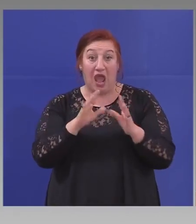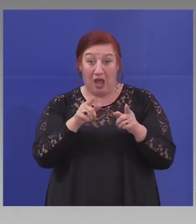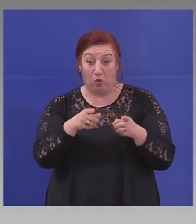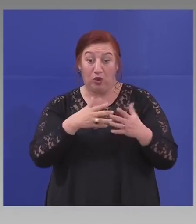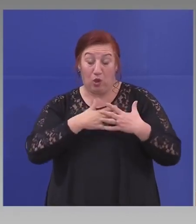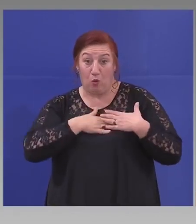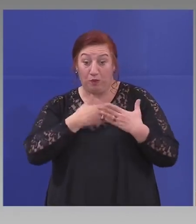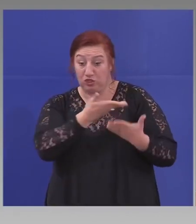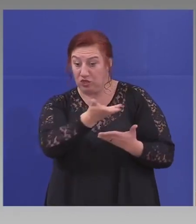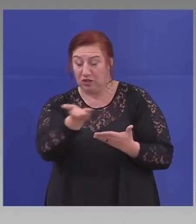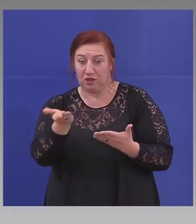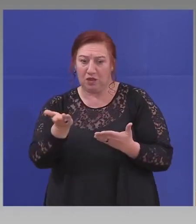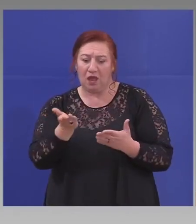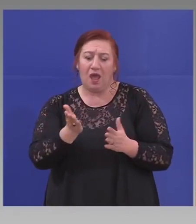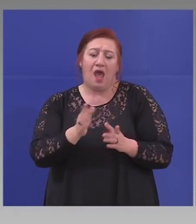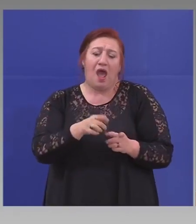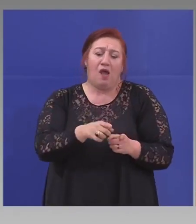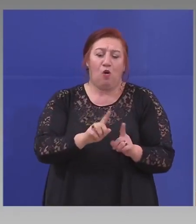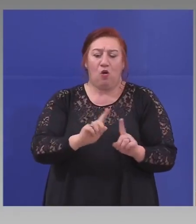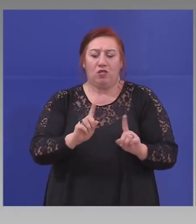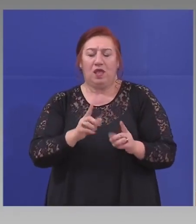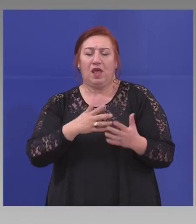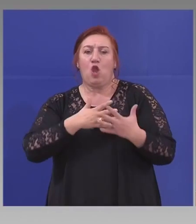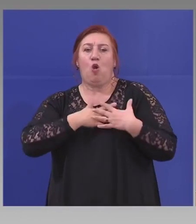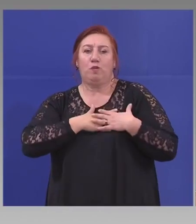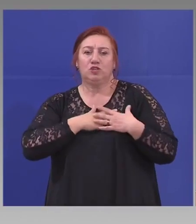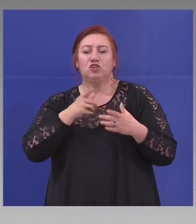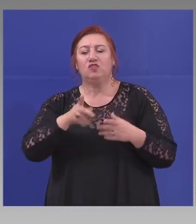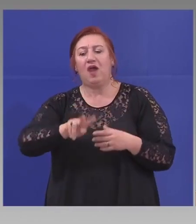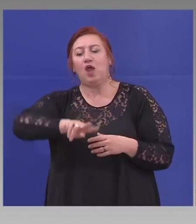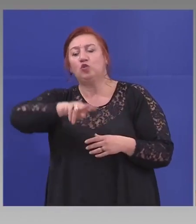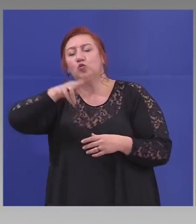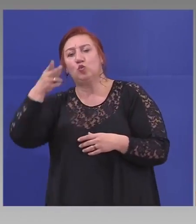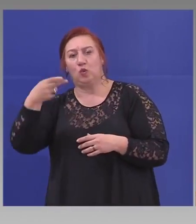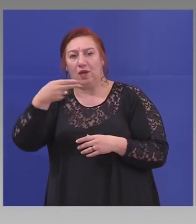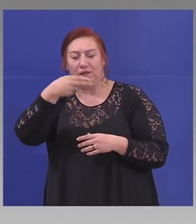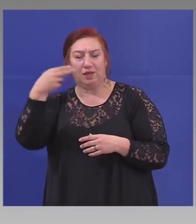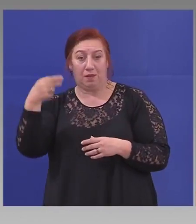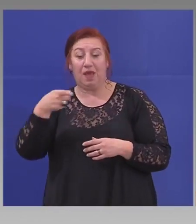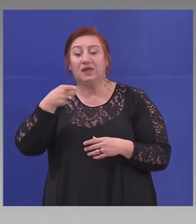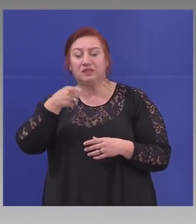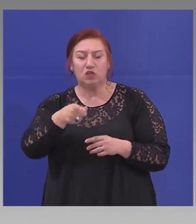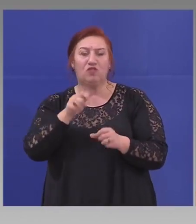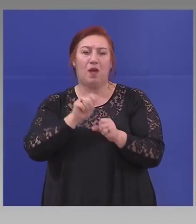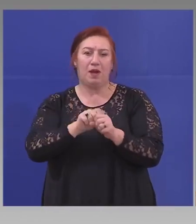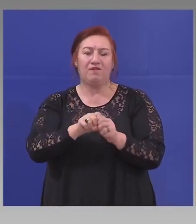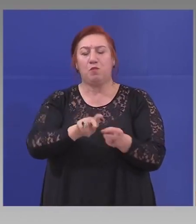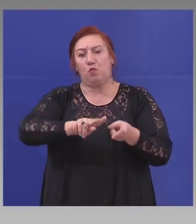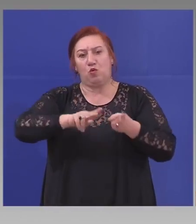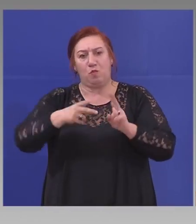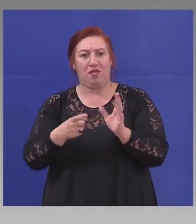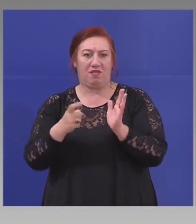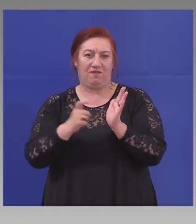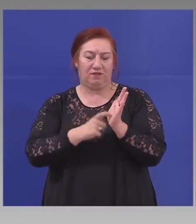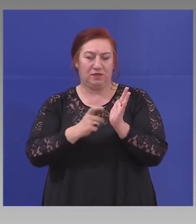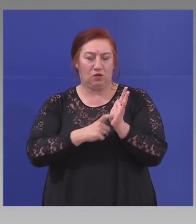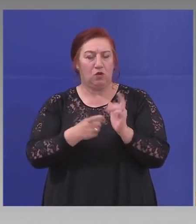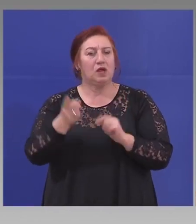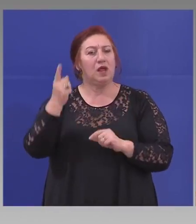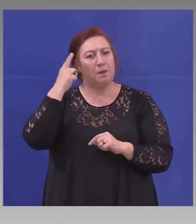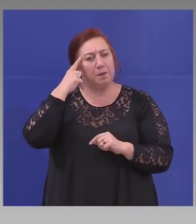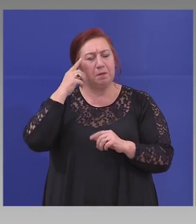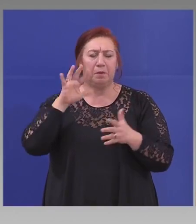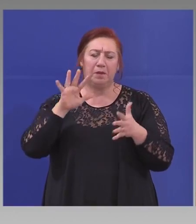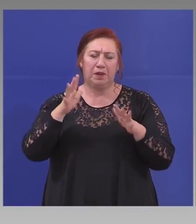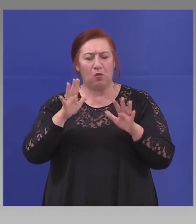това е вече друга тема и затова и промените в закона, който утре предполагам, че парламента